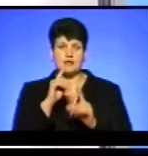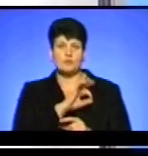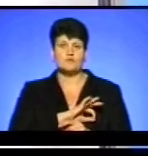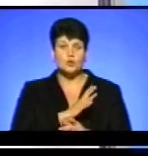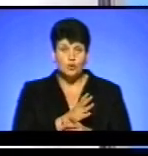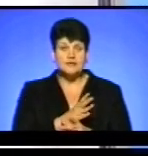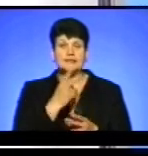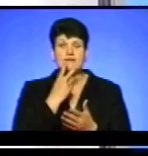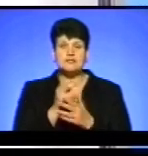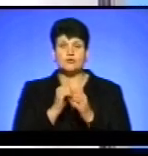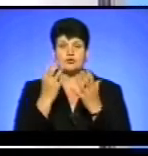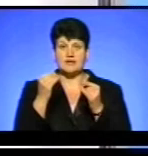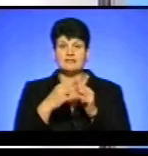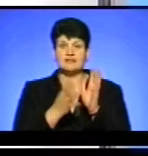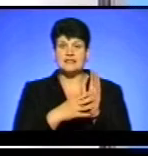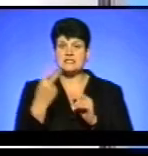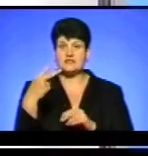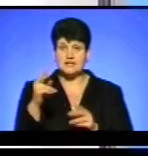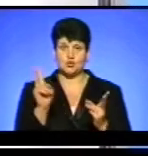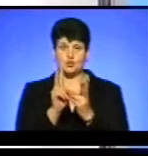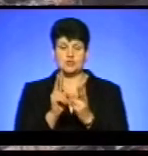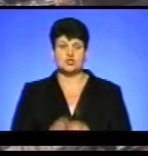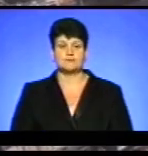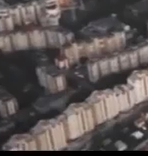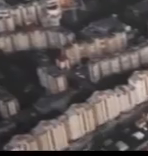Дивіться нас кожного дня о 19.20. До зустрічі!